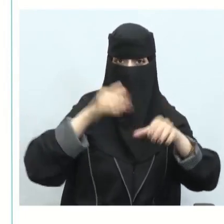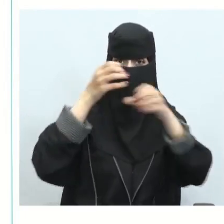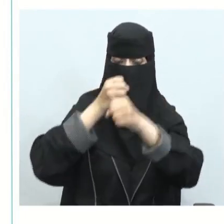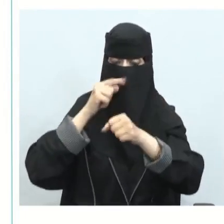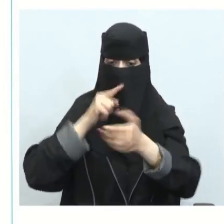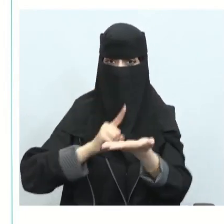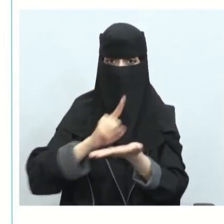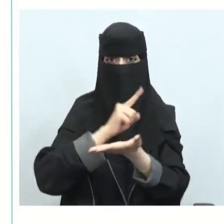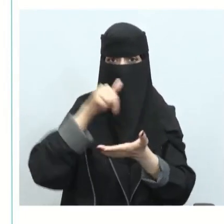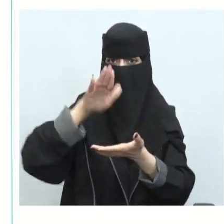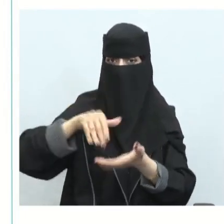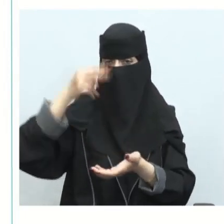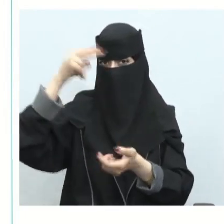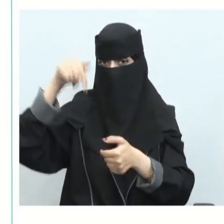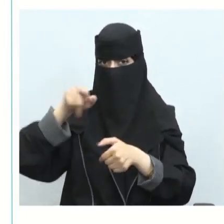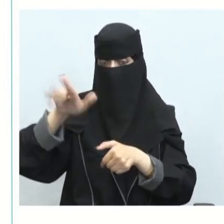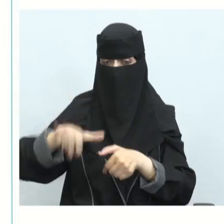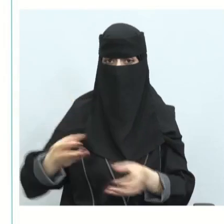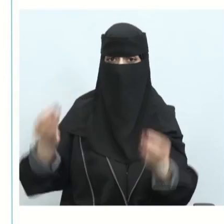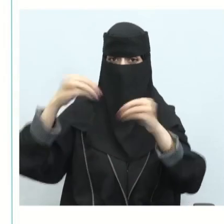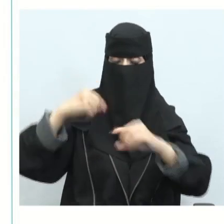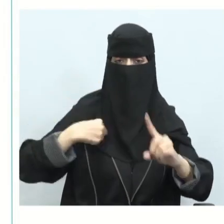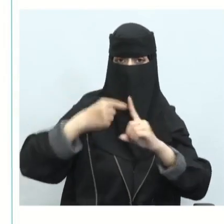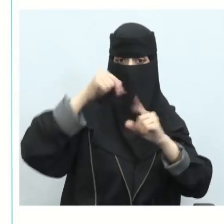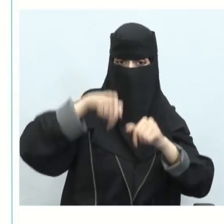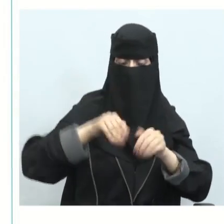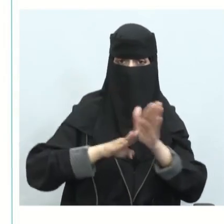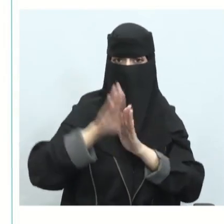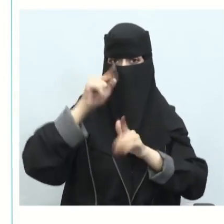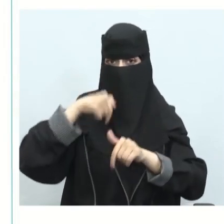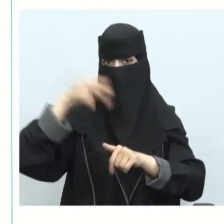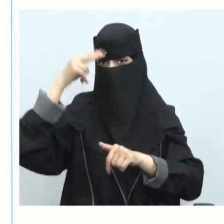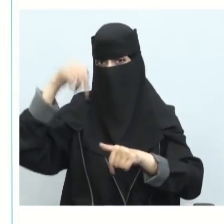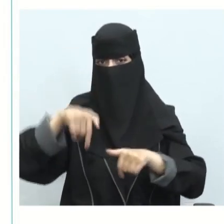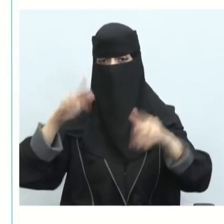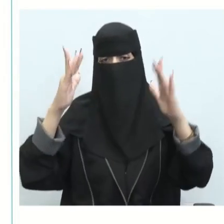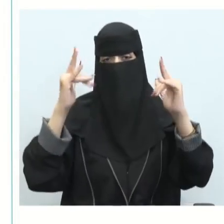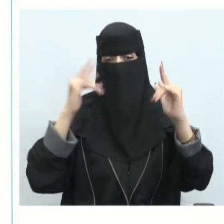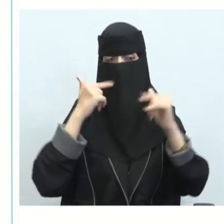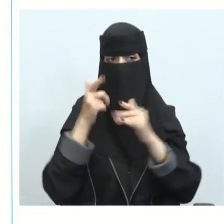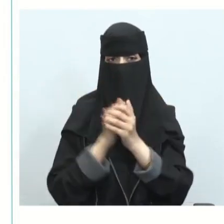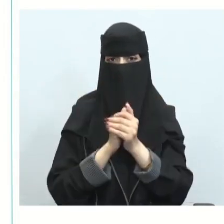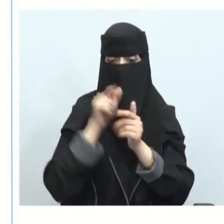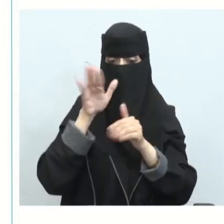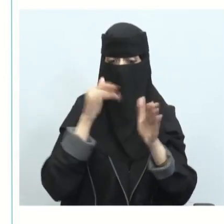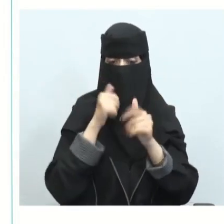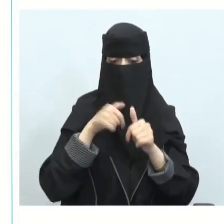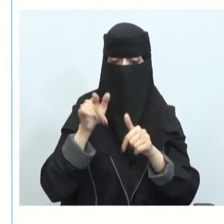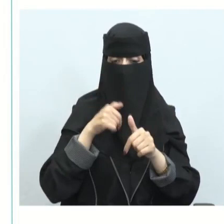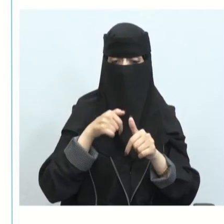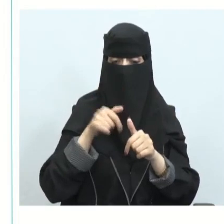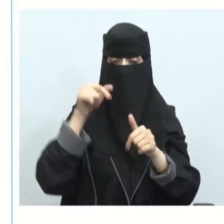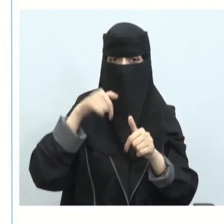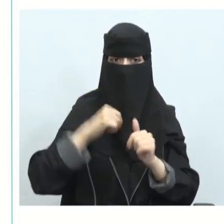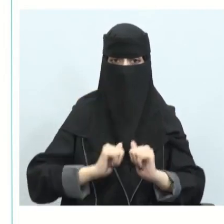بيئيا والمملكة هي أيضا تسعى من خلال مبادرة السعودية الخضراء مبادرة السعودية الخضراء